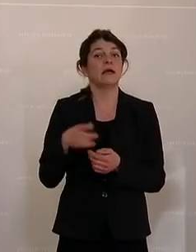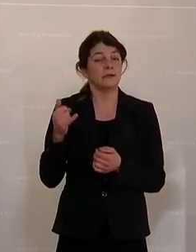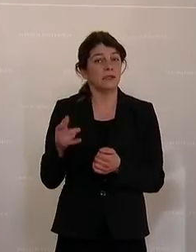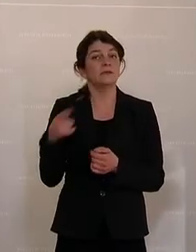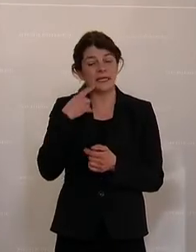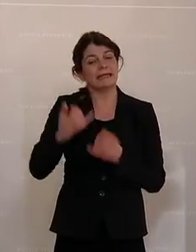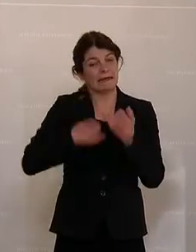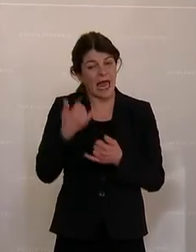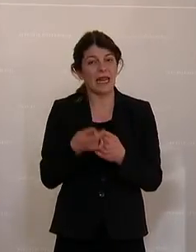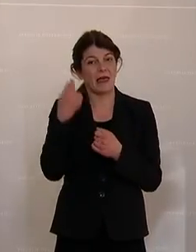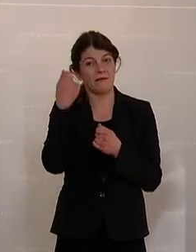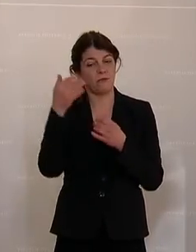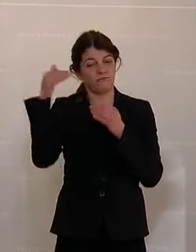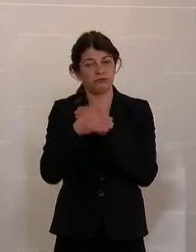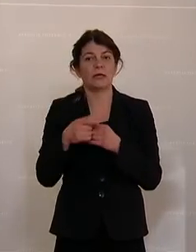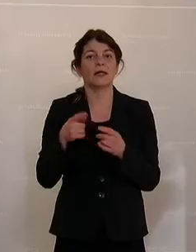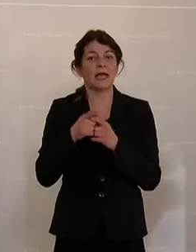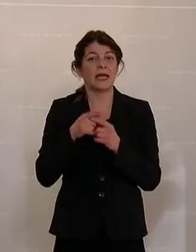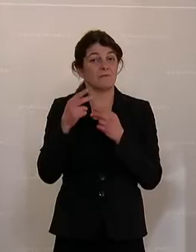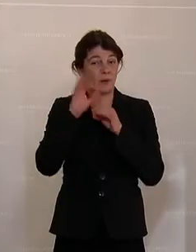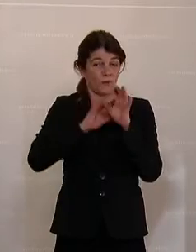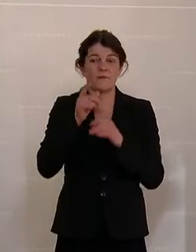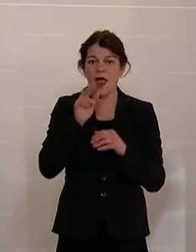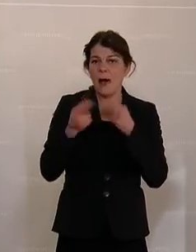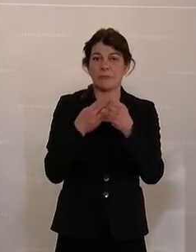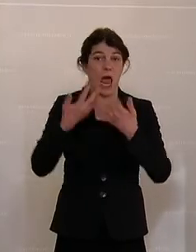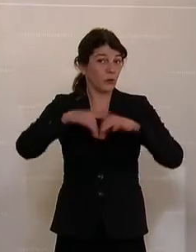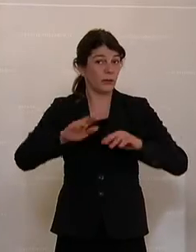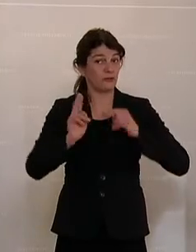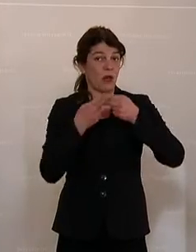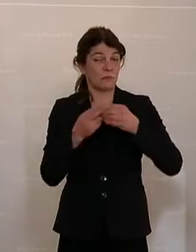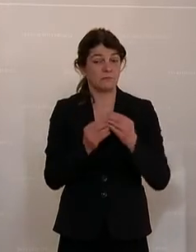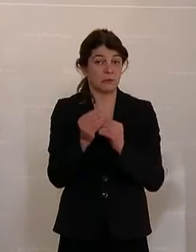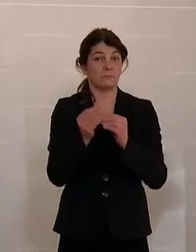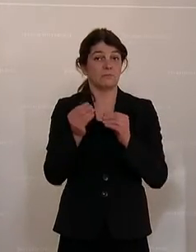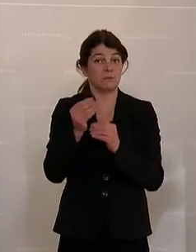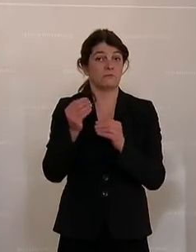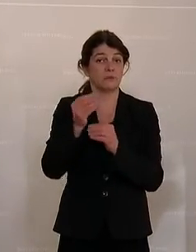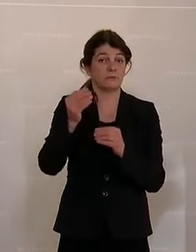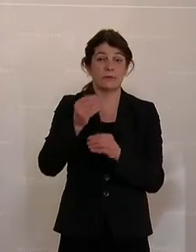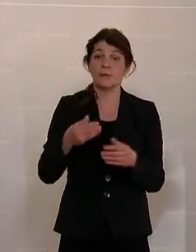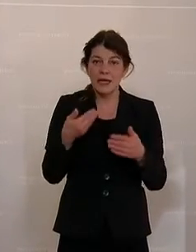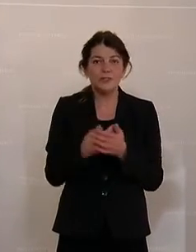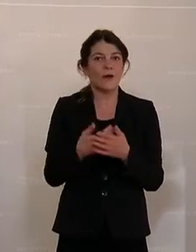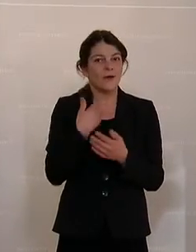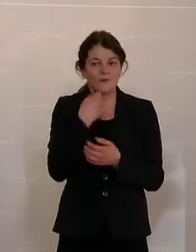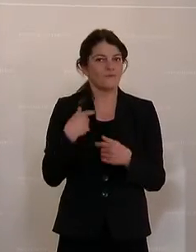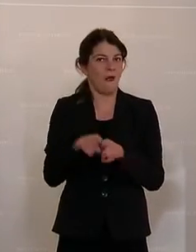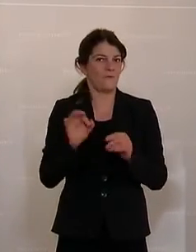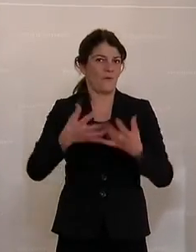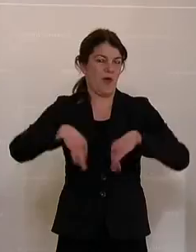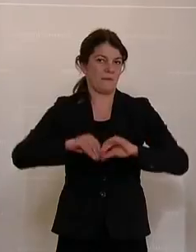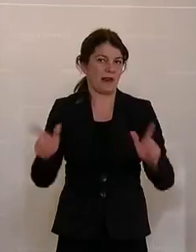Inflationsrate angepasst, automatische Anpassung. Und so würden wir uns das auch eben für die Familienleistungen, für die